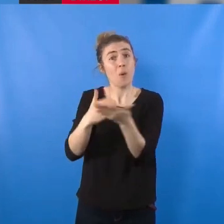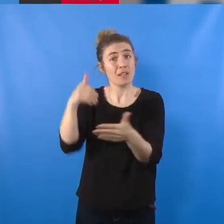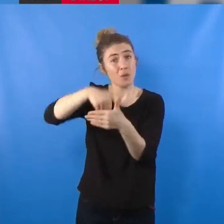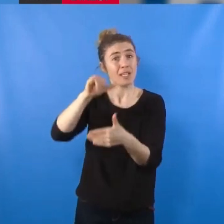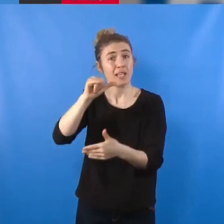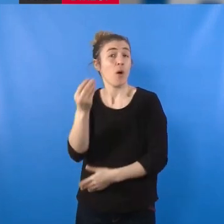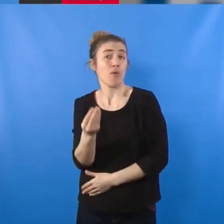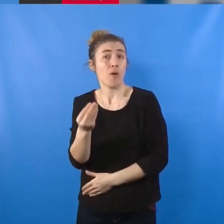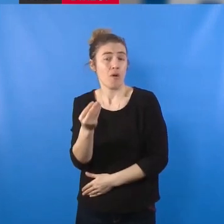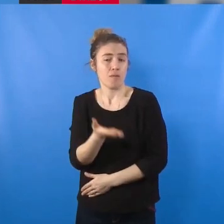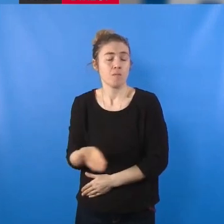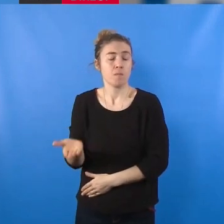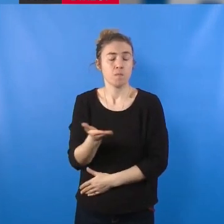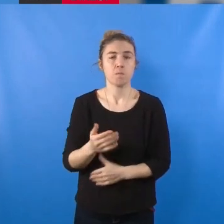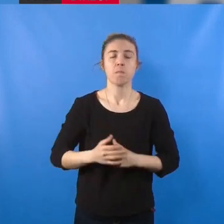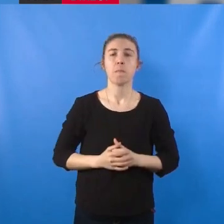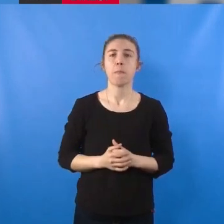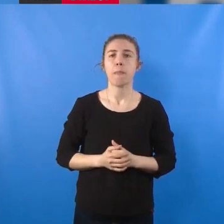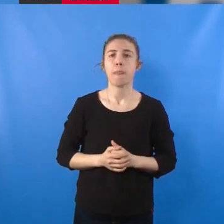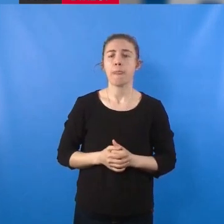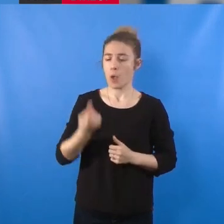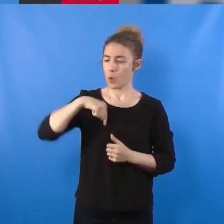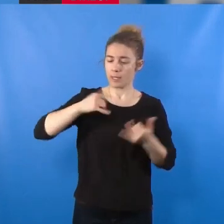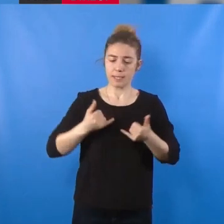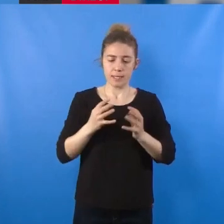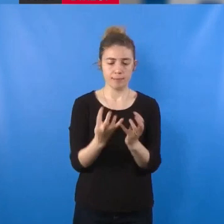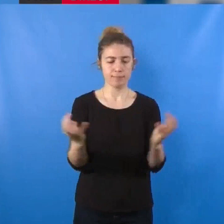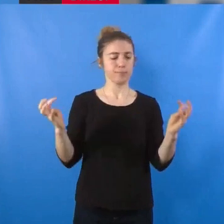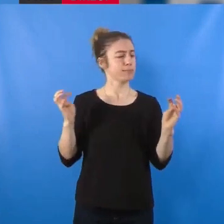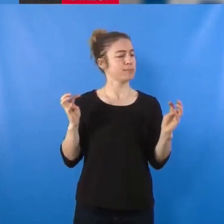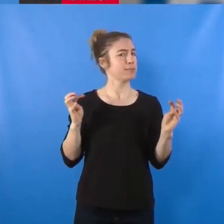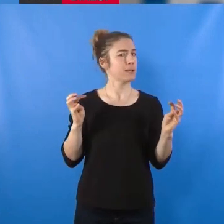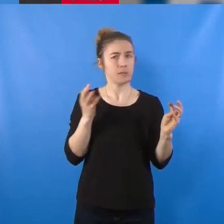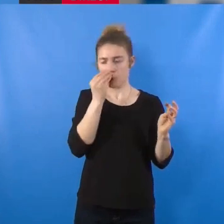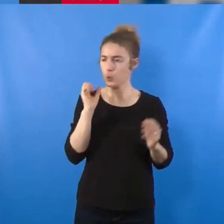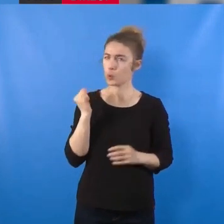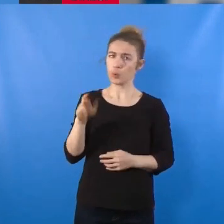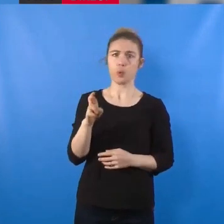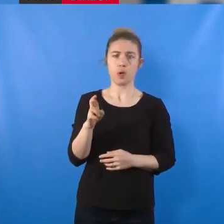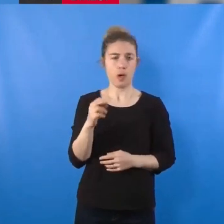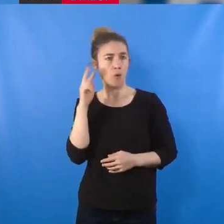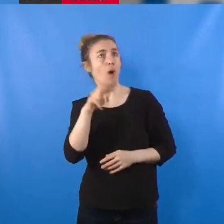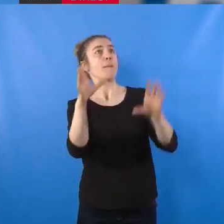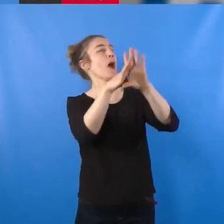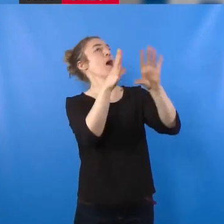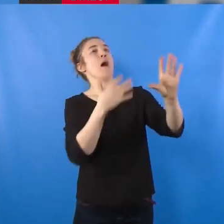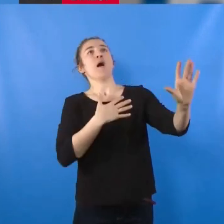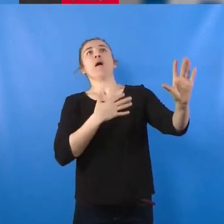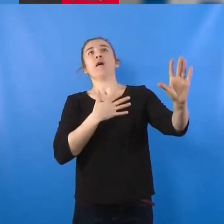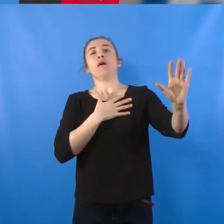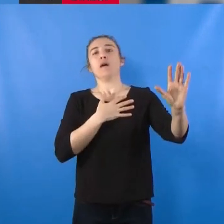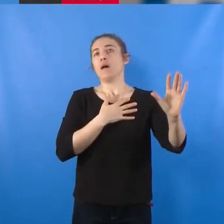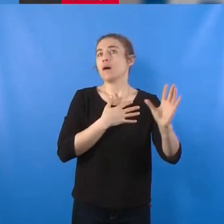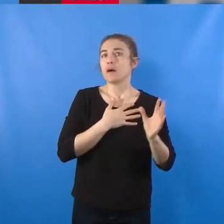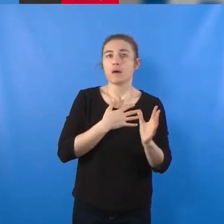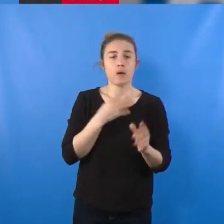concernées. Dans cette Assemblée, et j'en suis sûre, nous sommes tous horrifiés devant les images et les témoignages qui